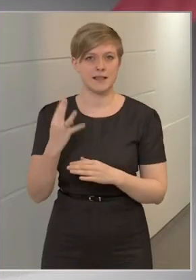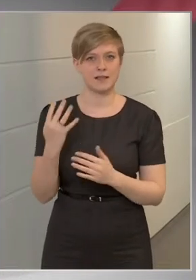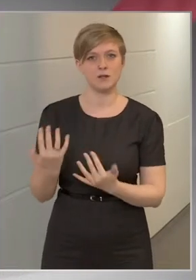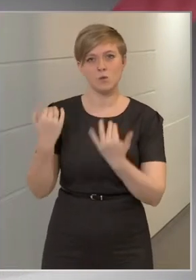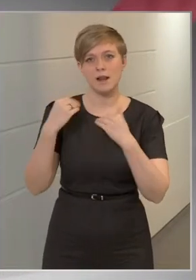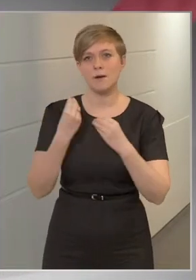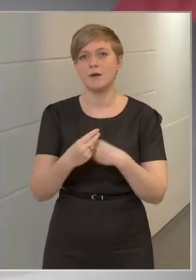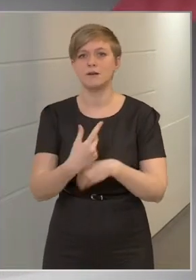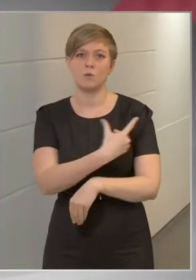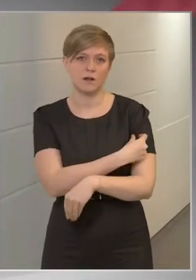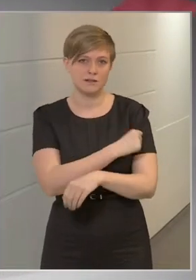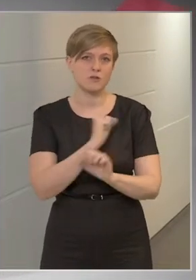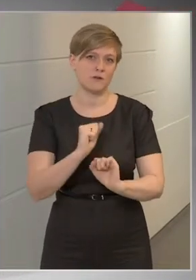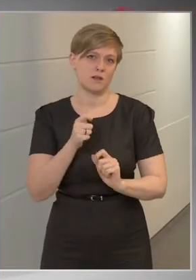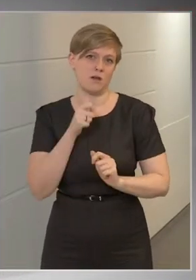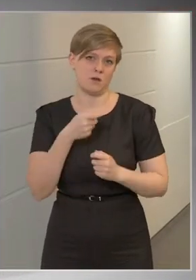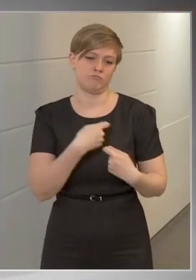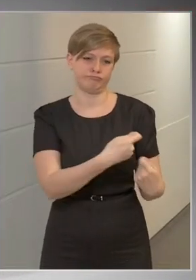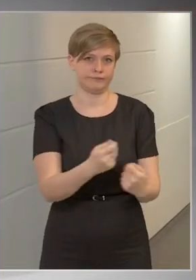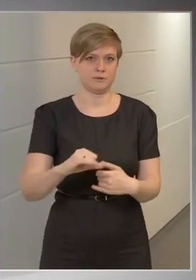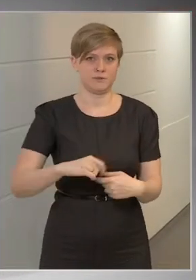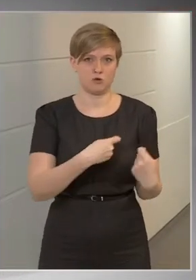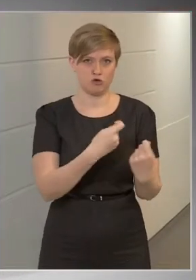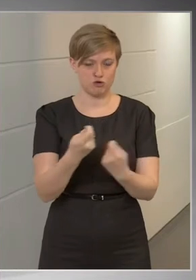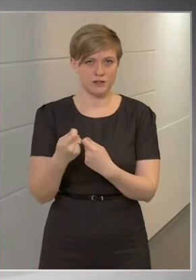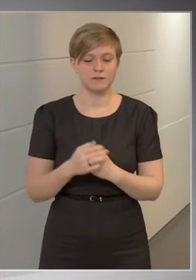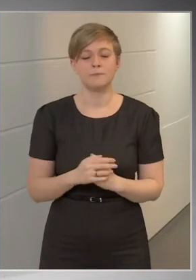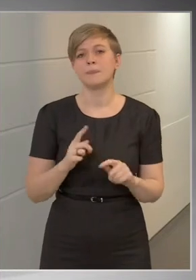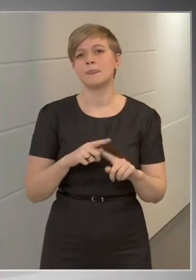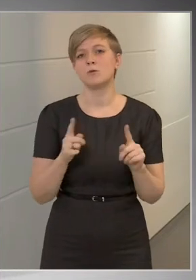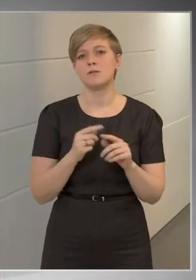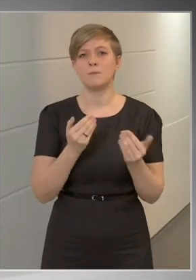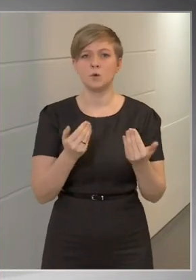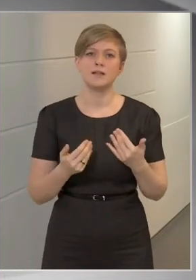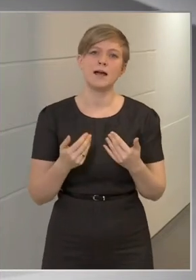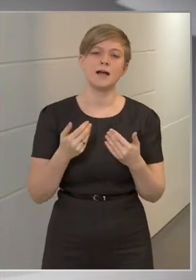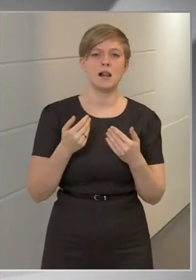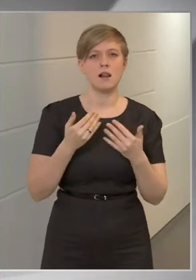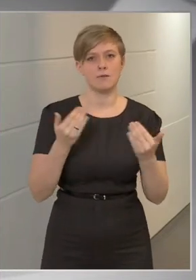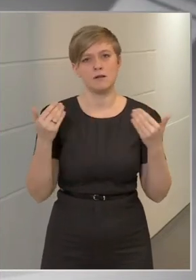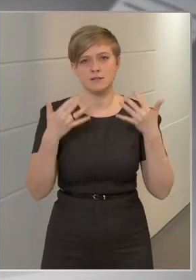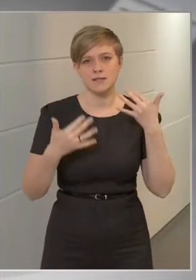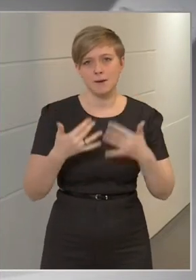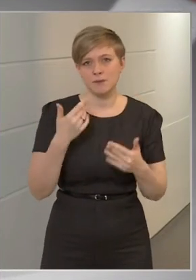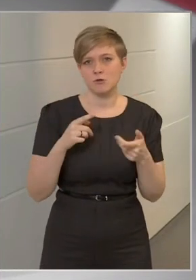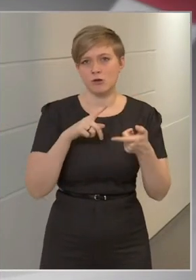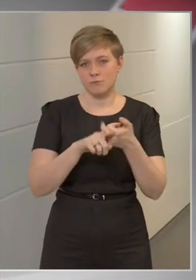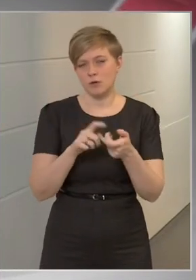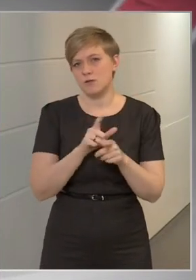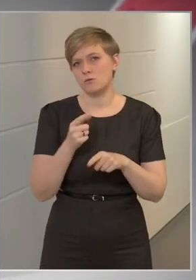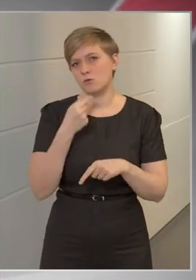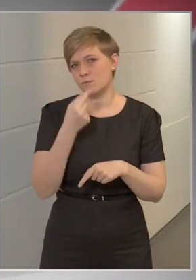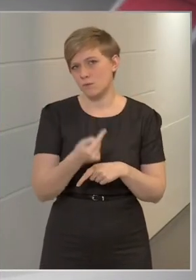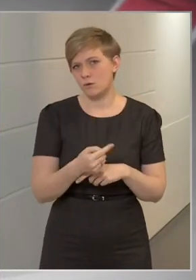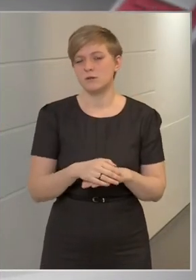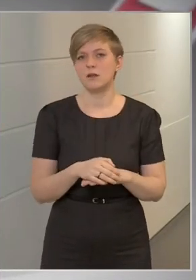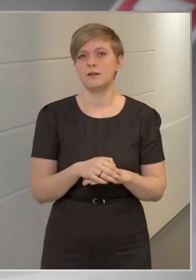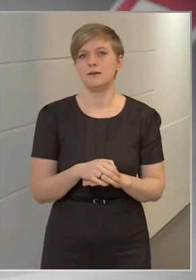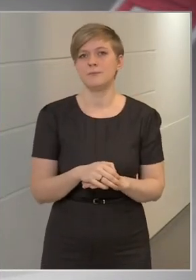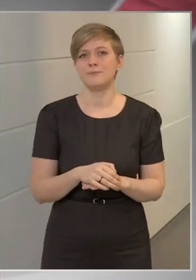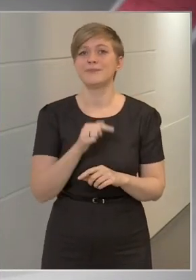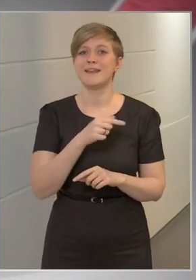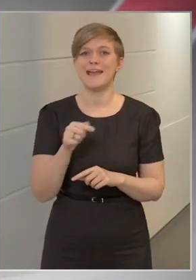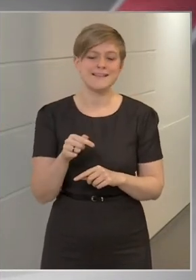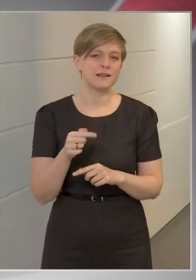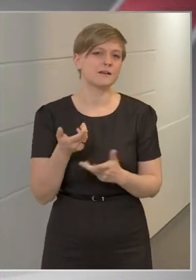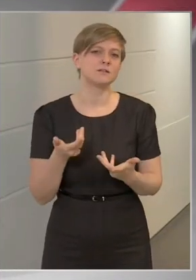az oltásvédelmet fog addigra biztosítani. A különböző modelszámításokkal kapcsolatosan pedig azt tudom csak mondani, hogy